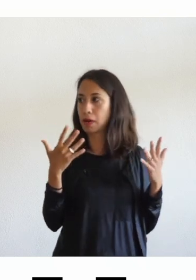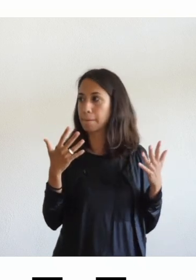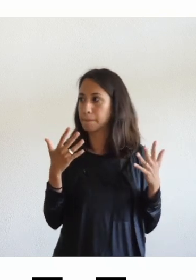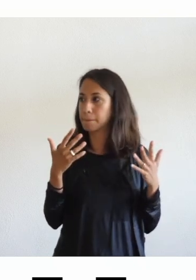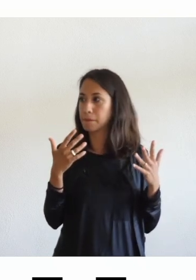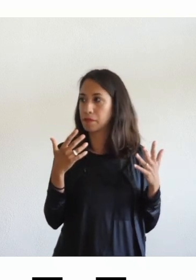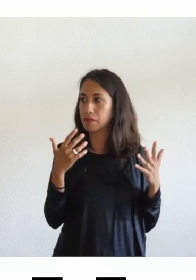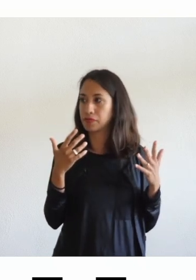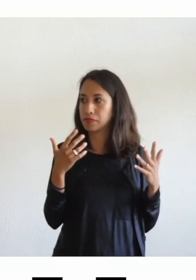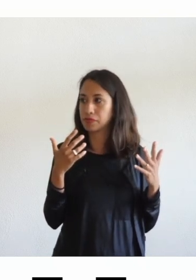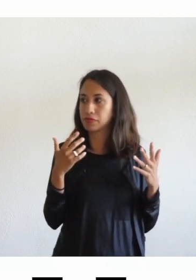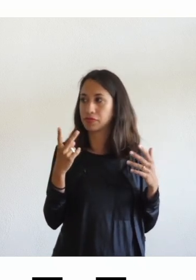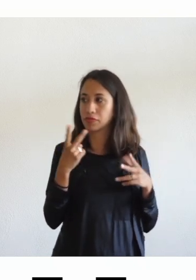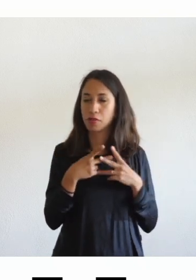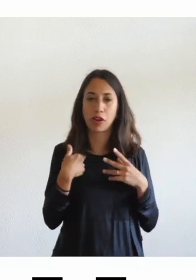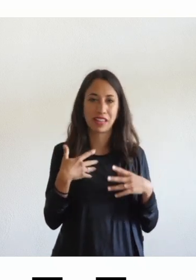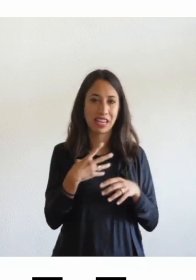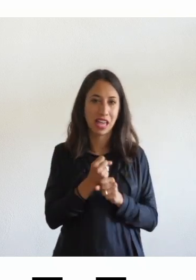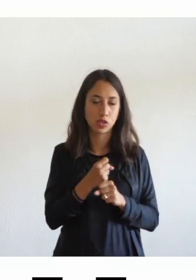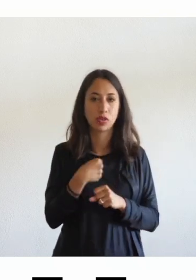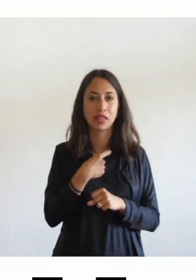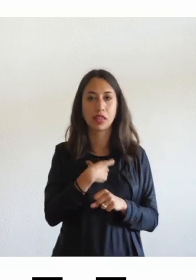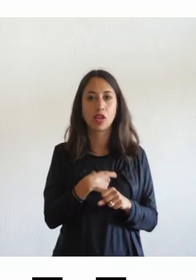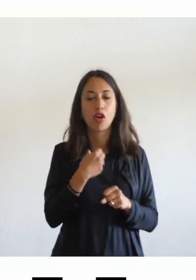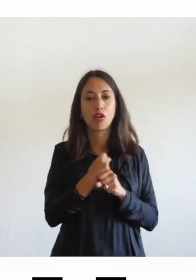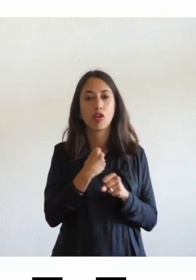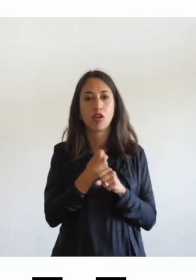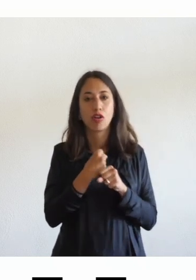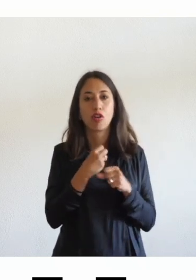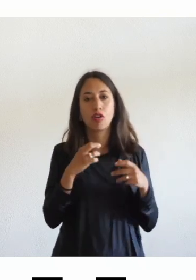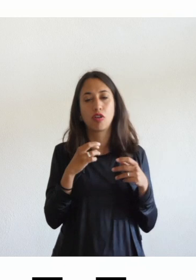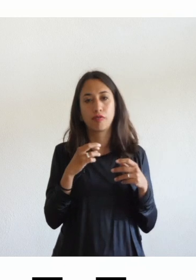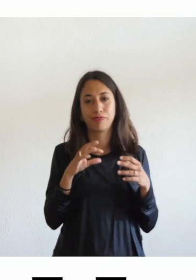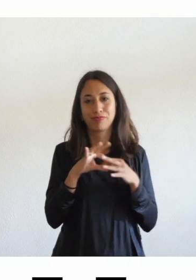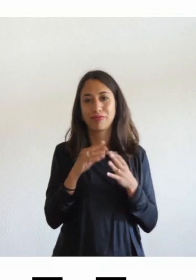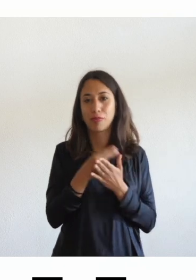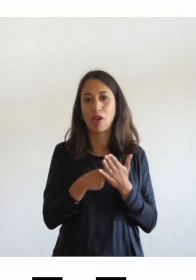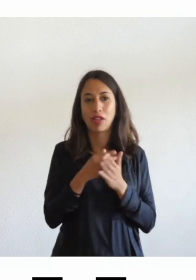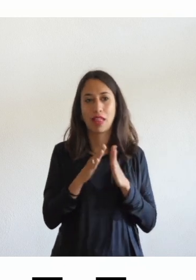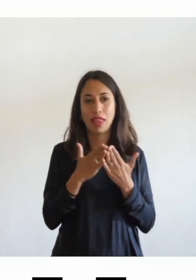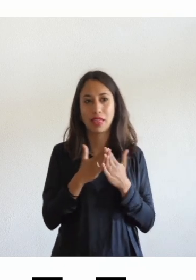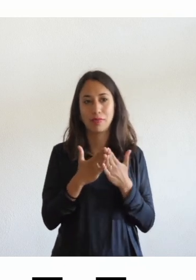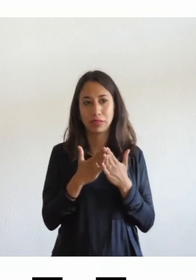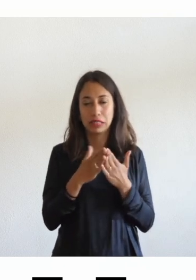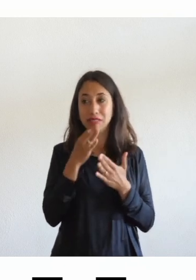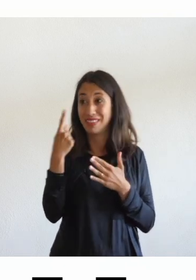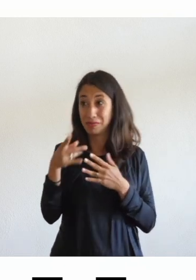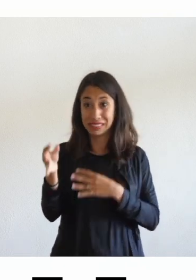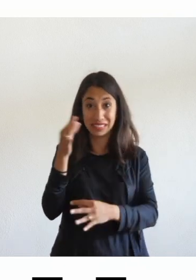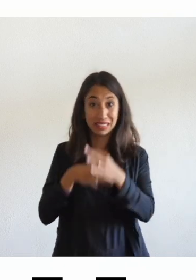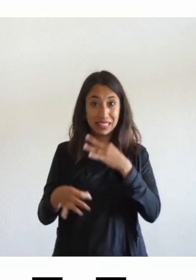faccio un piccolo riassunto io mi occupo anche di progettare libri quindi per me è stato